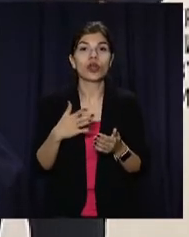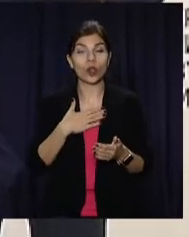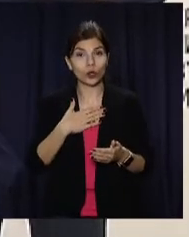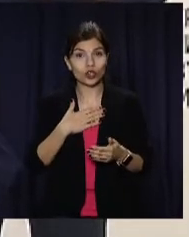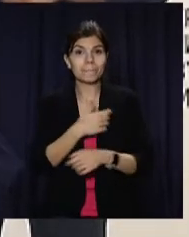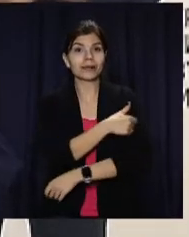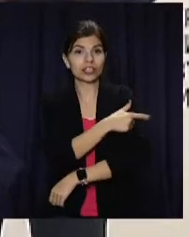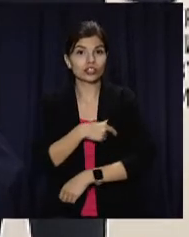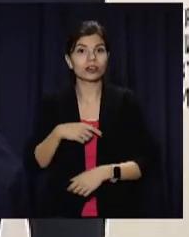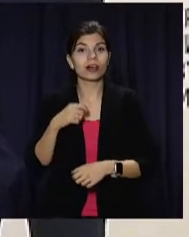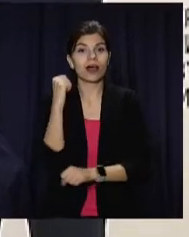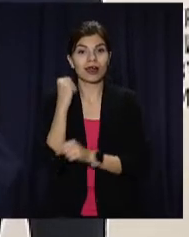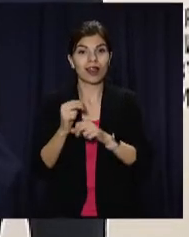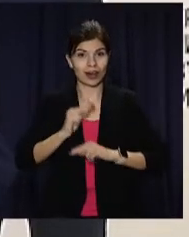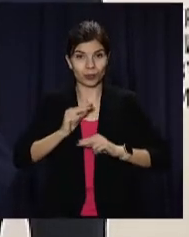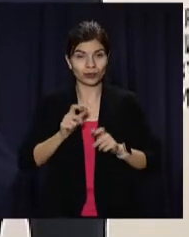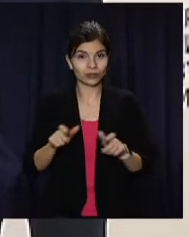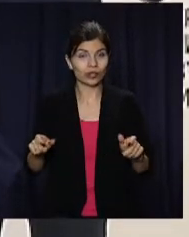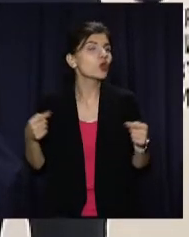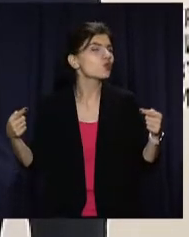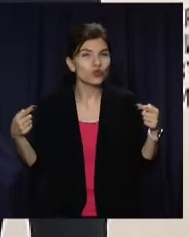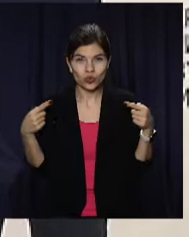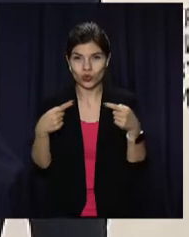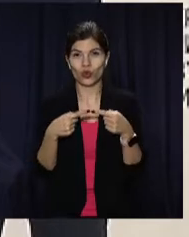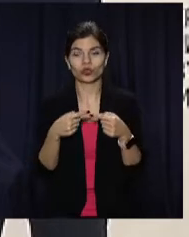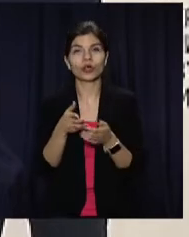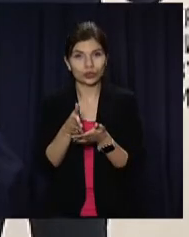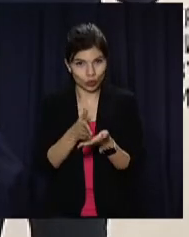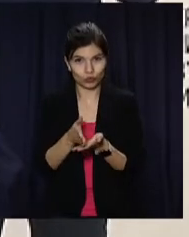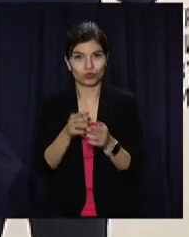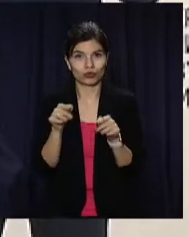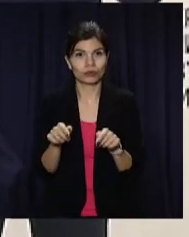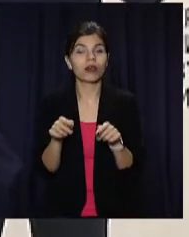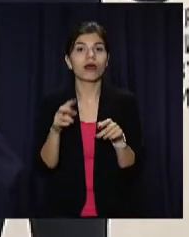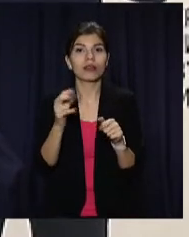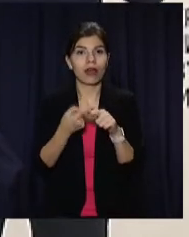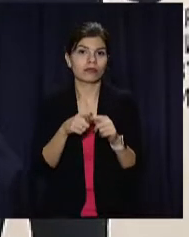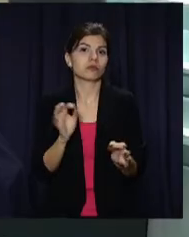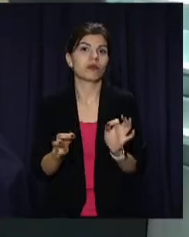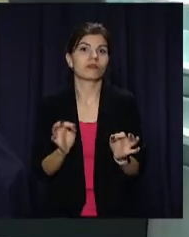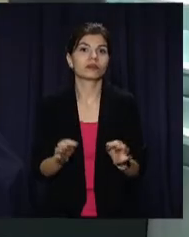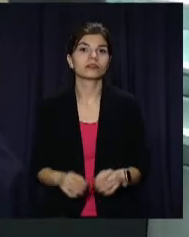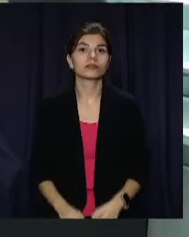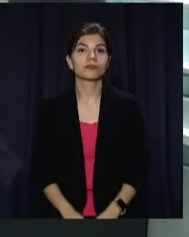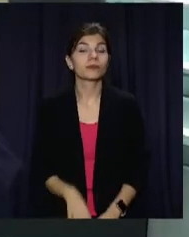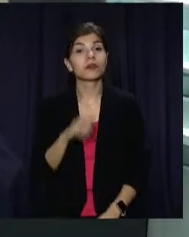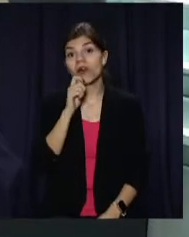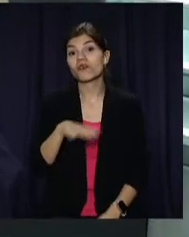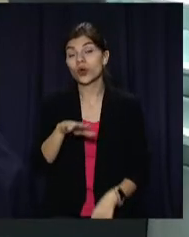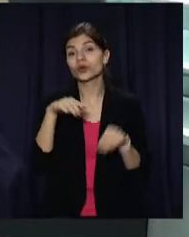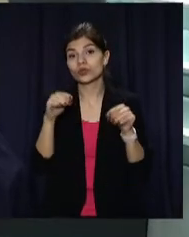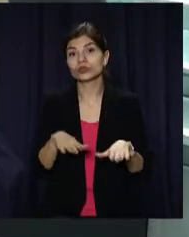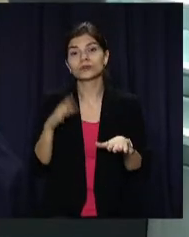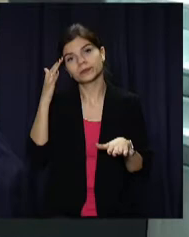медичні працівники точно заслуговують на цю справедливость. В Україні вирішили